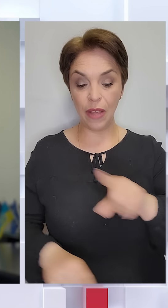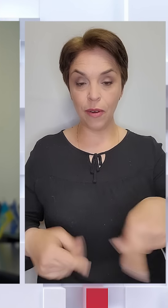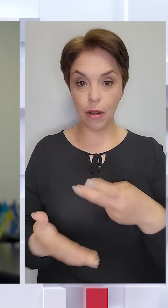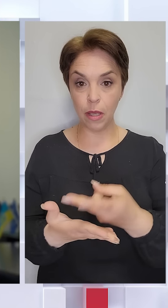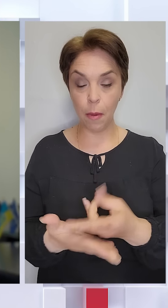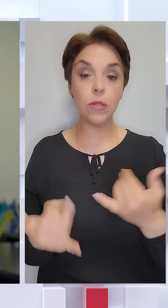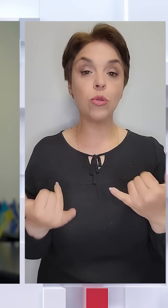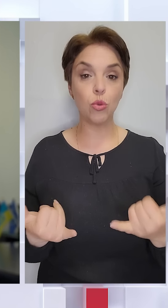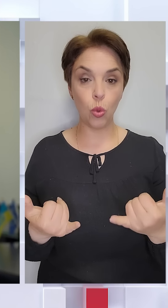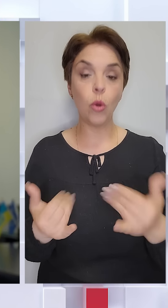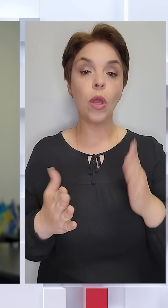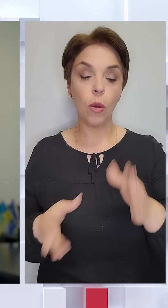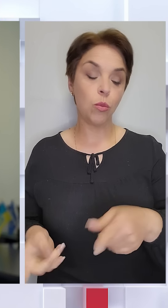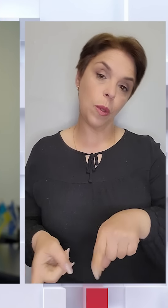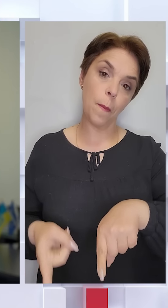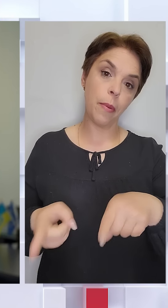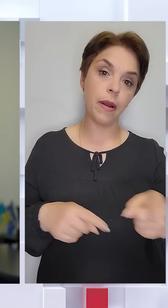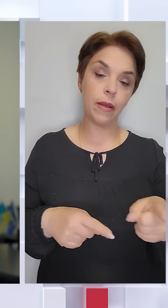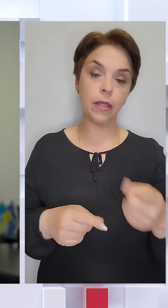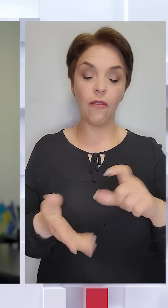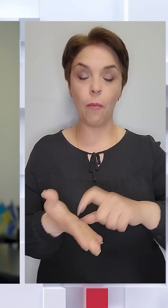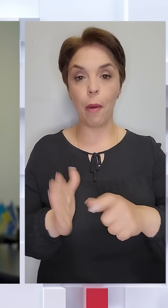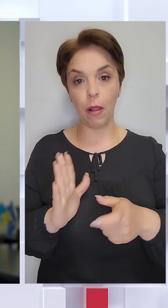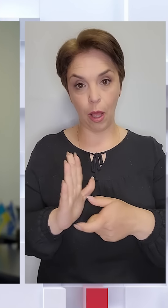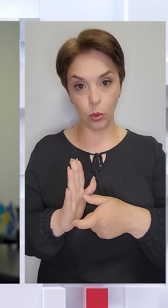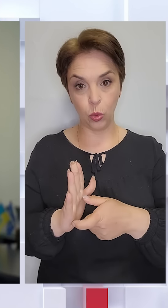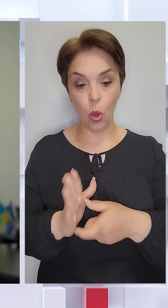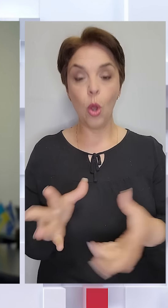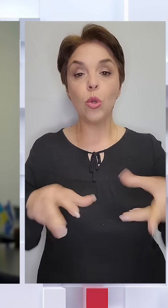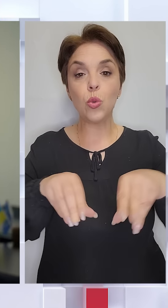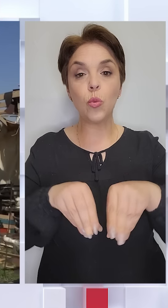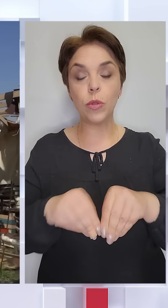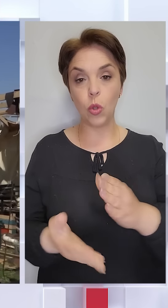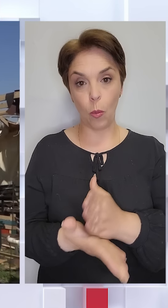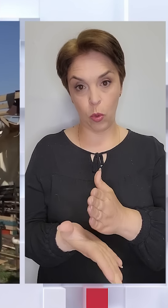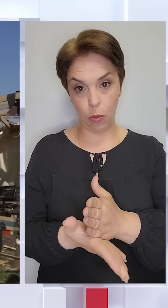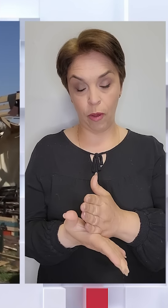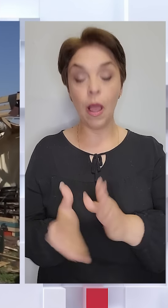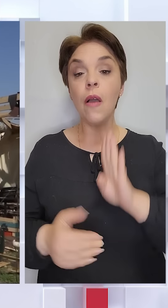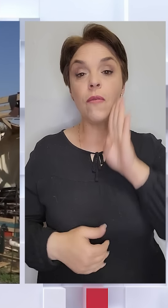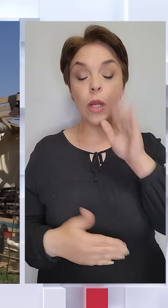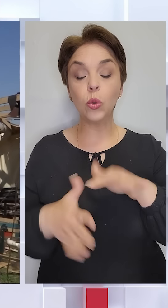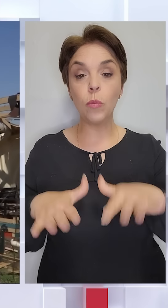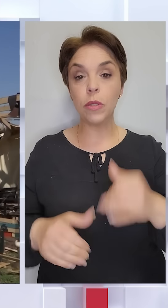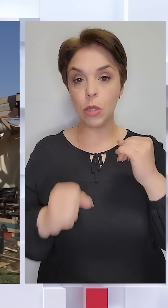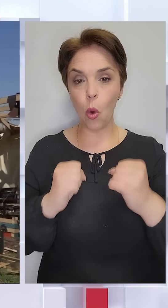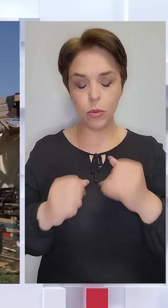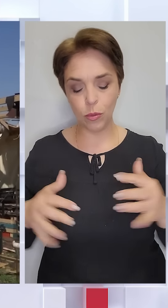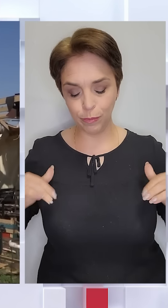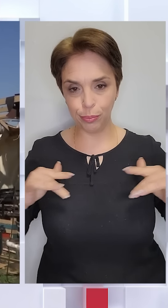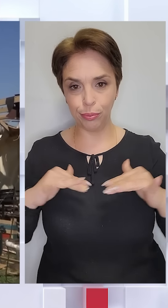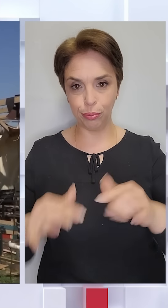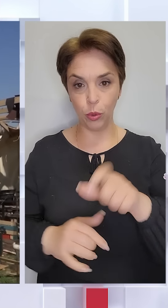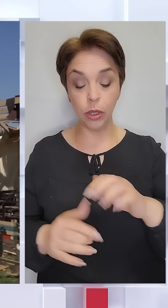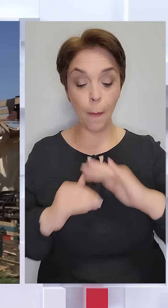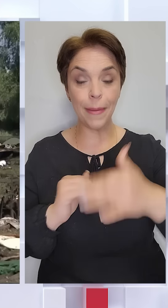на сьогодні будуть виведені в палату сумісного перебування. Від ранку до місця обстрілу посходилися люди. На